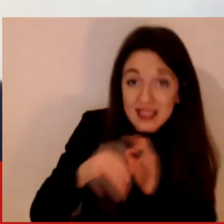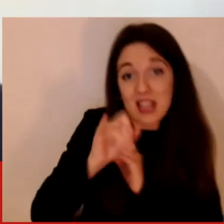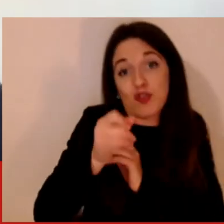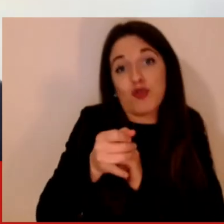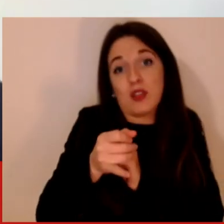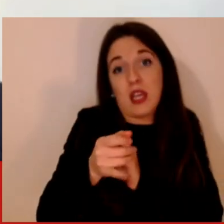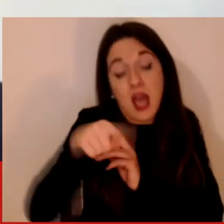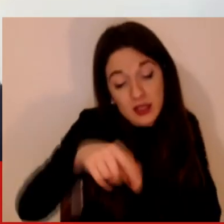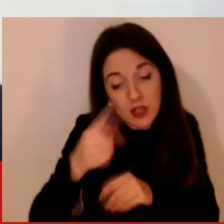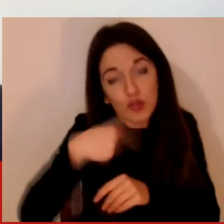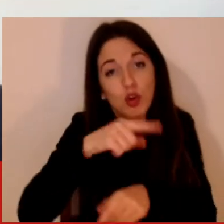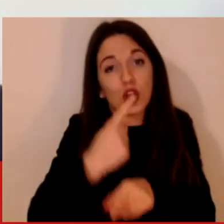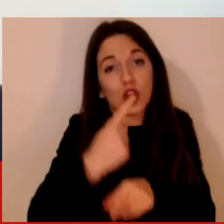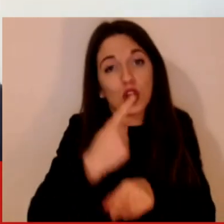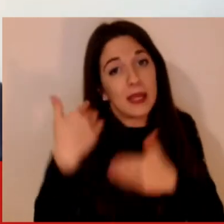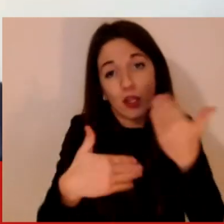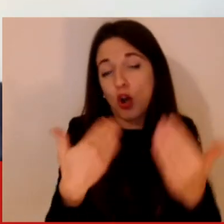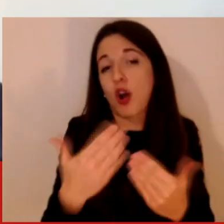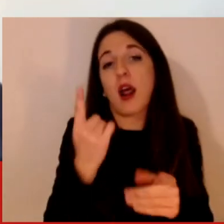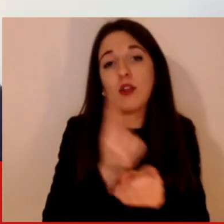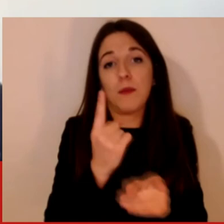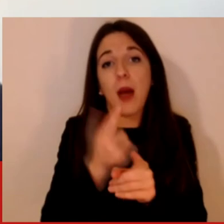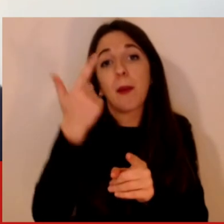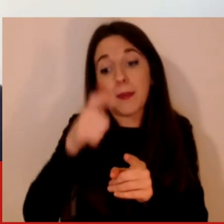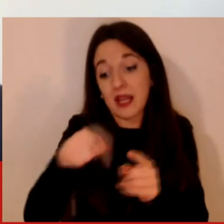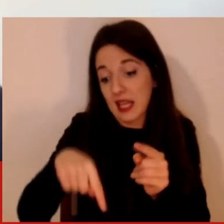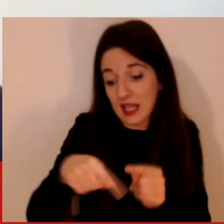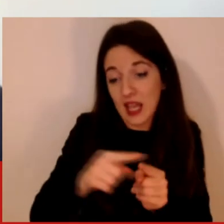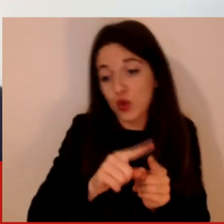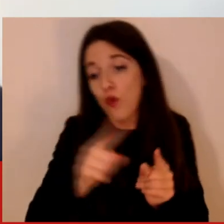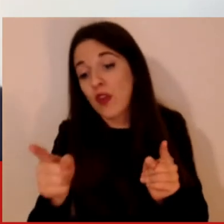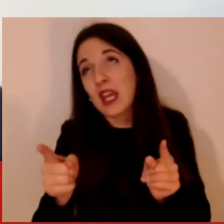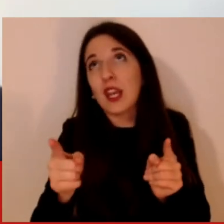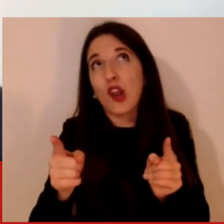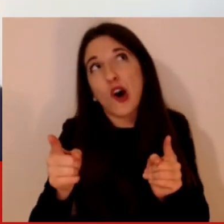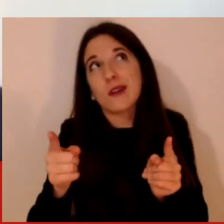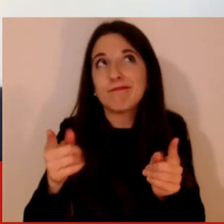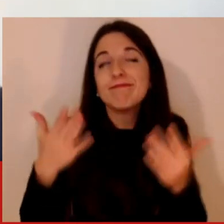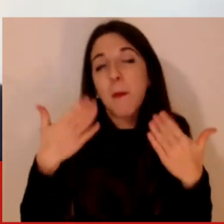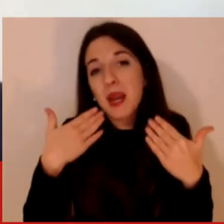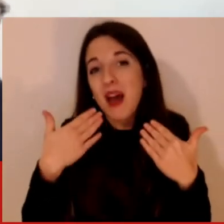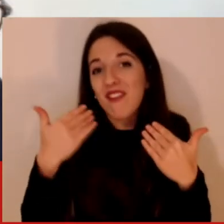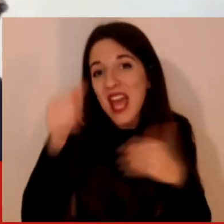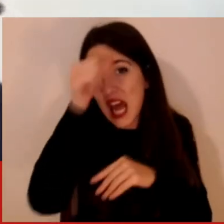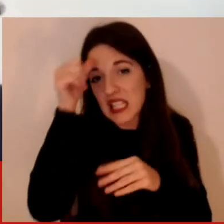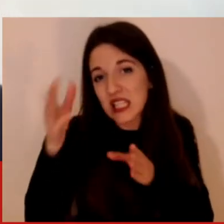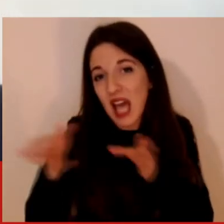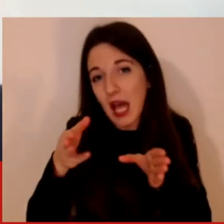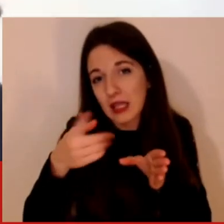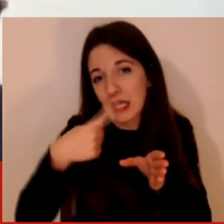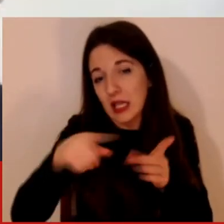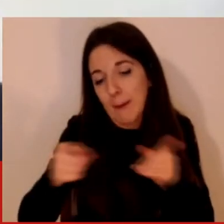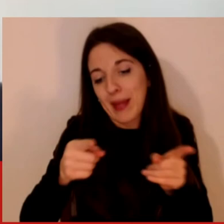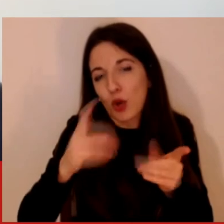ancora diciamo fino alla primavera estate un periodo di transizione che è piuttosto complesso. L'ultima cosa è l'algoritmo